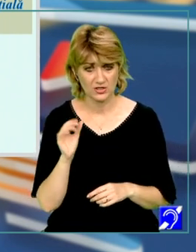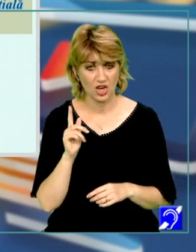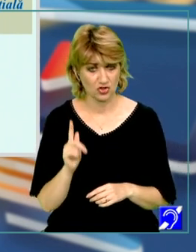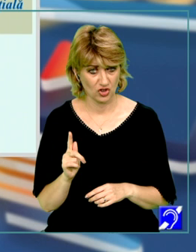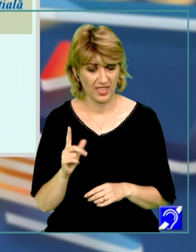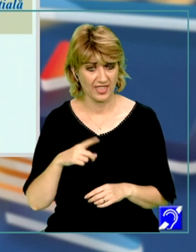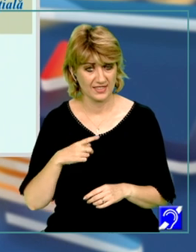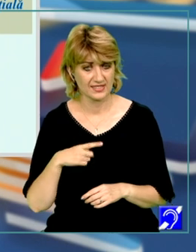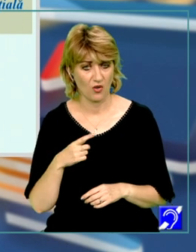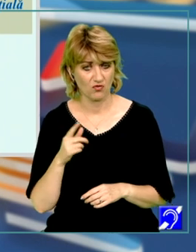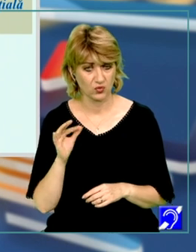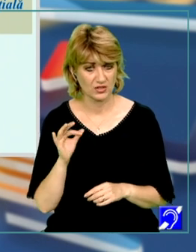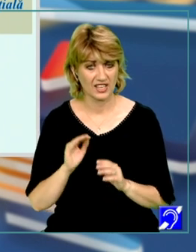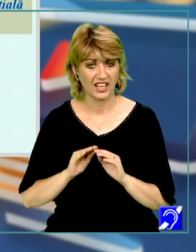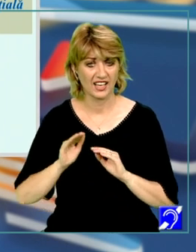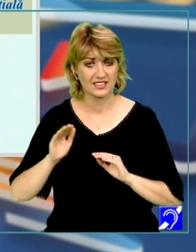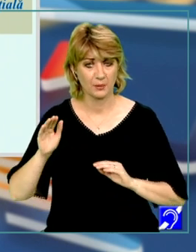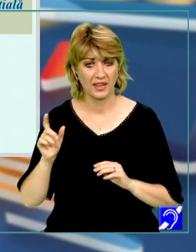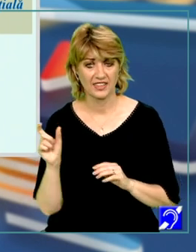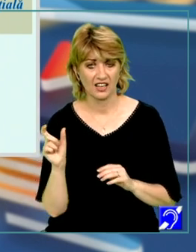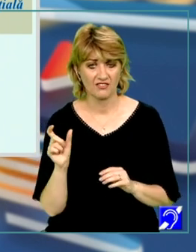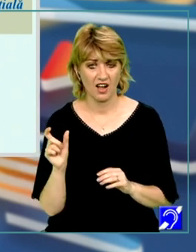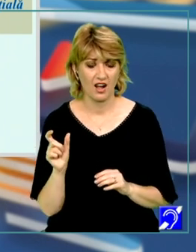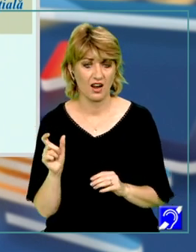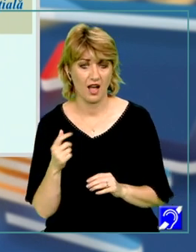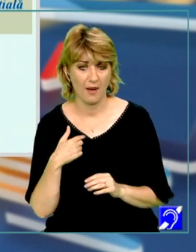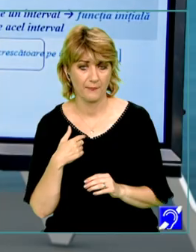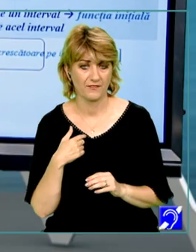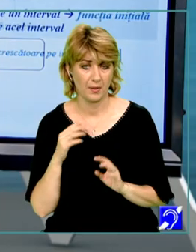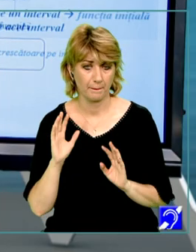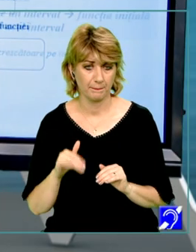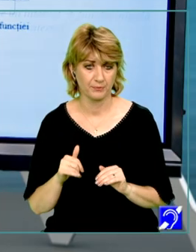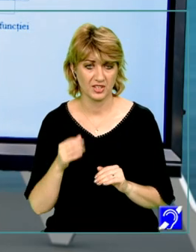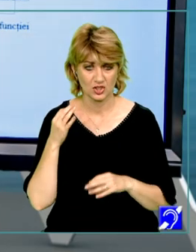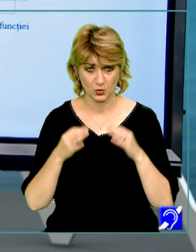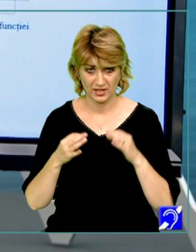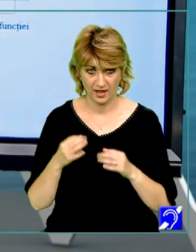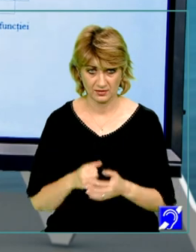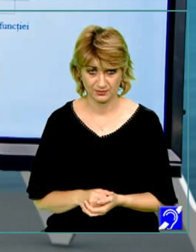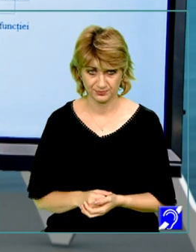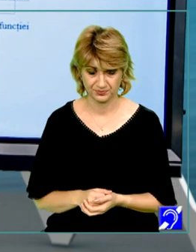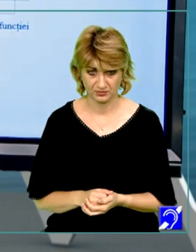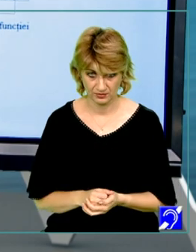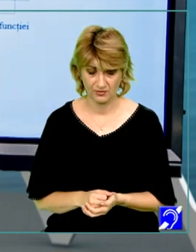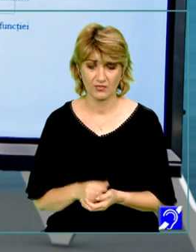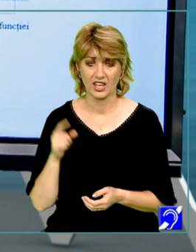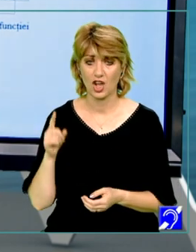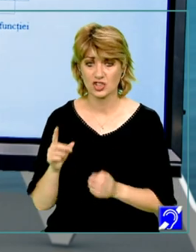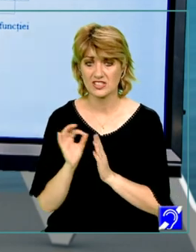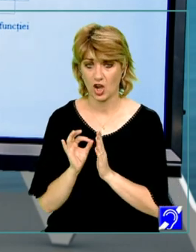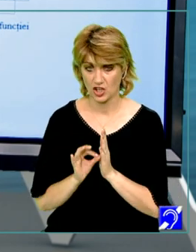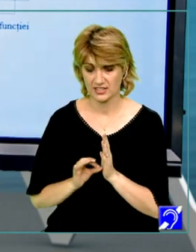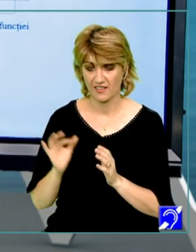este o funcție crescătoare pe intervalul pe care îl avem de studiat. În aceste condiții,